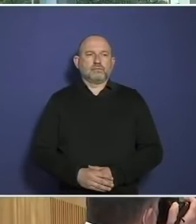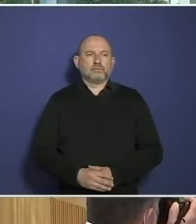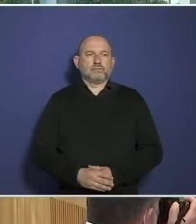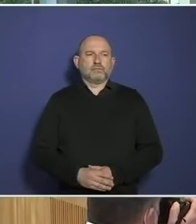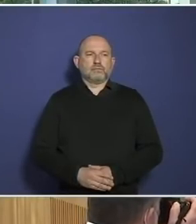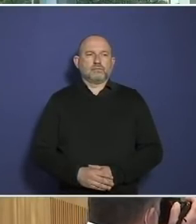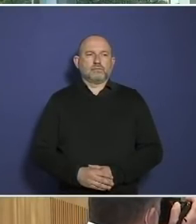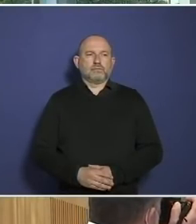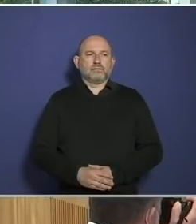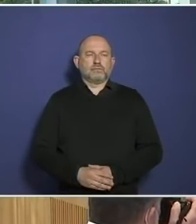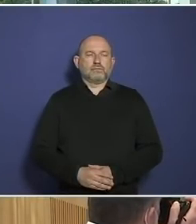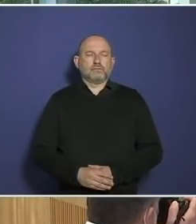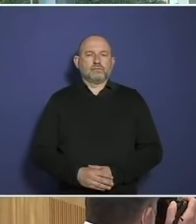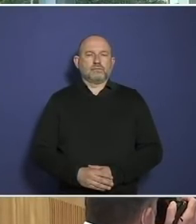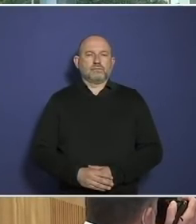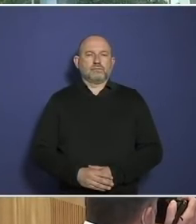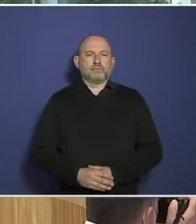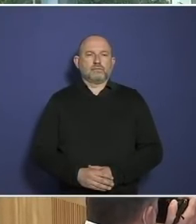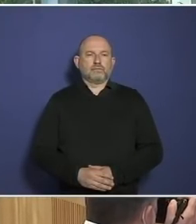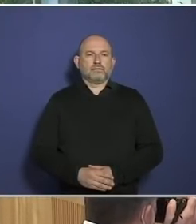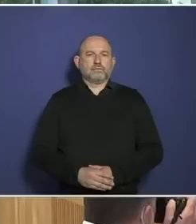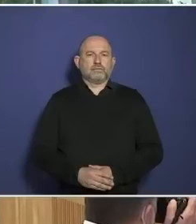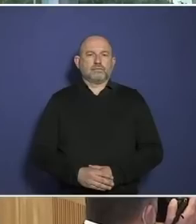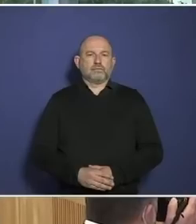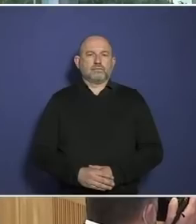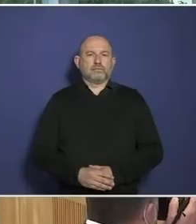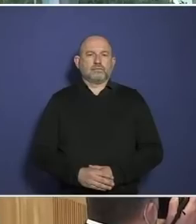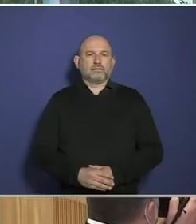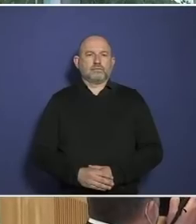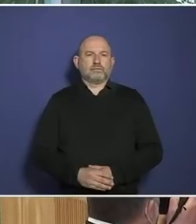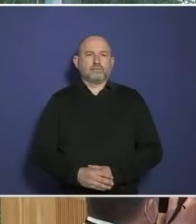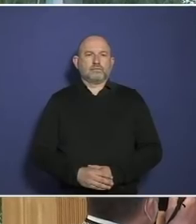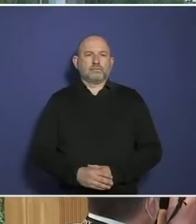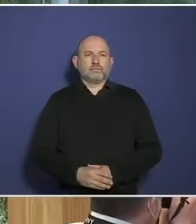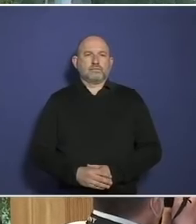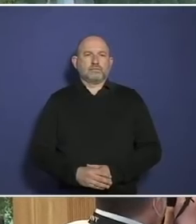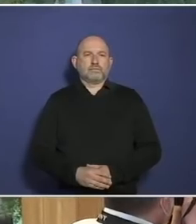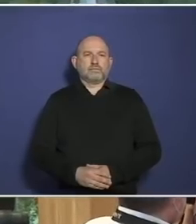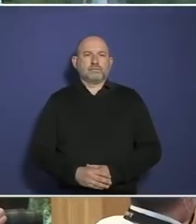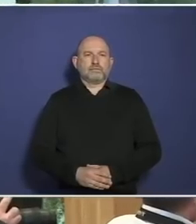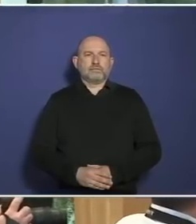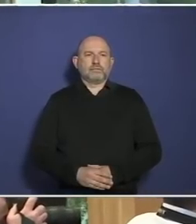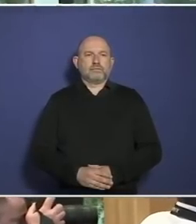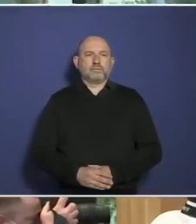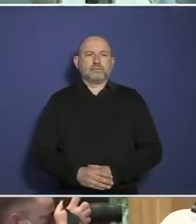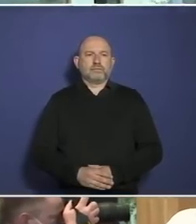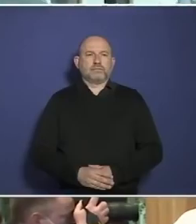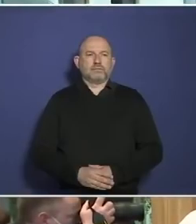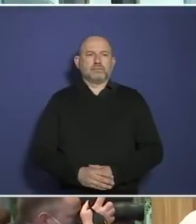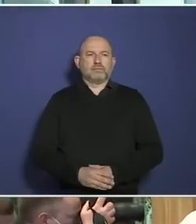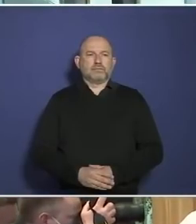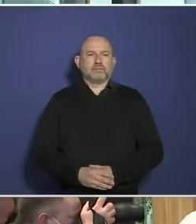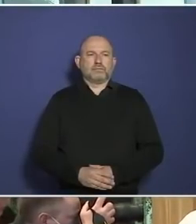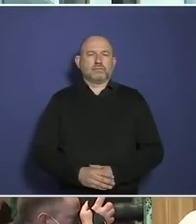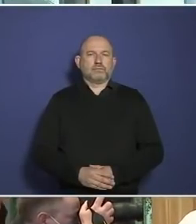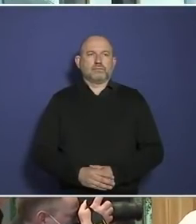Gerade deswegen, denn dadurch kann ich das noch viel härter machen. Und ja, es ist nicht vergnügungssteuerpflichtig,